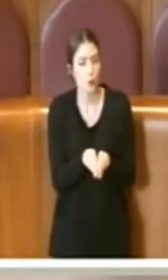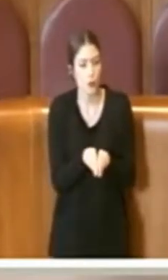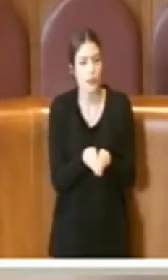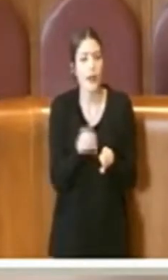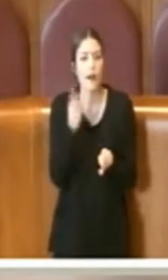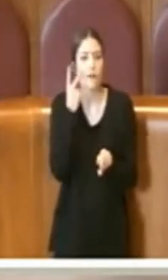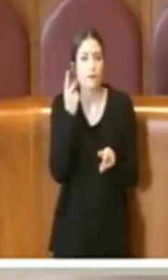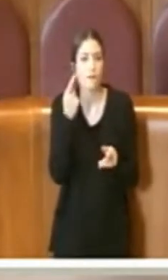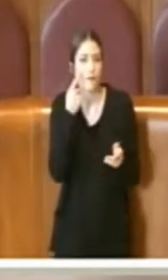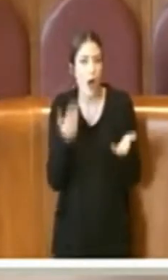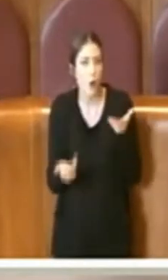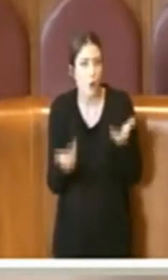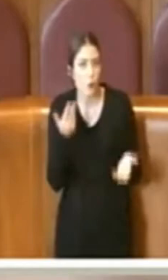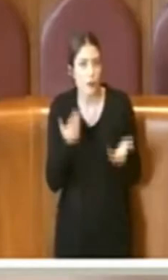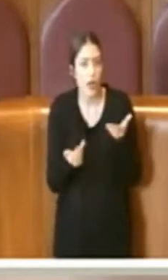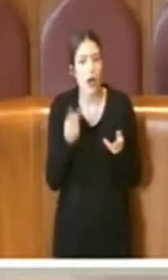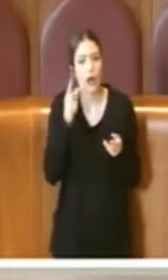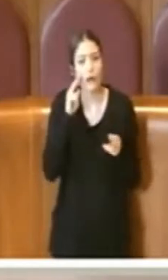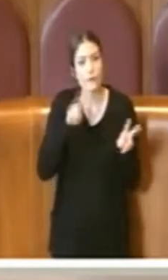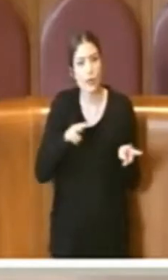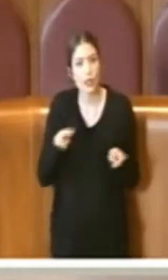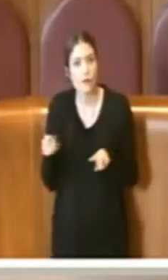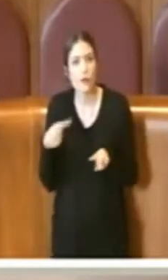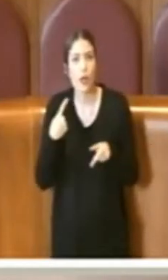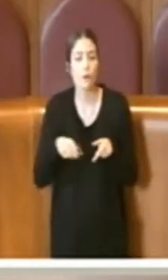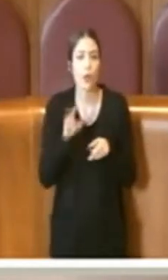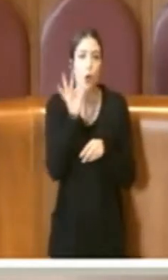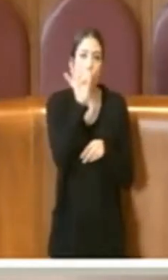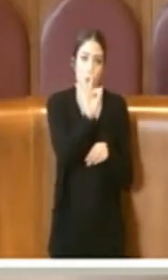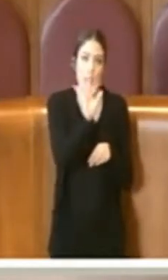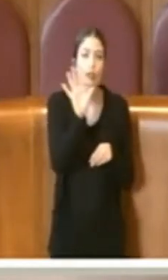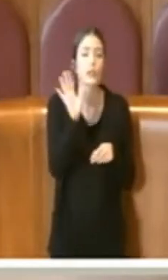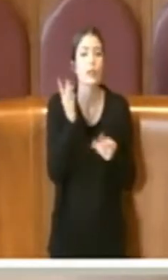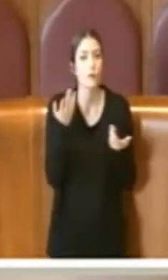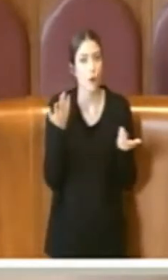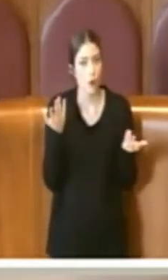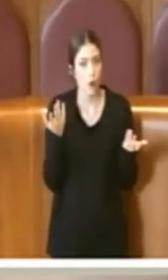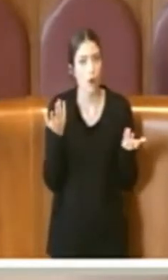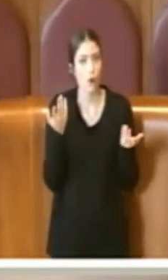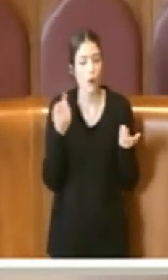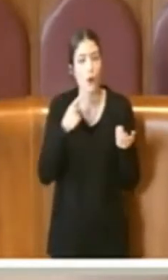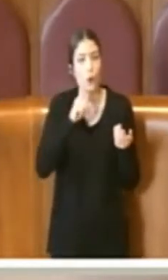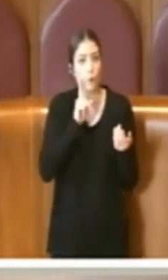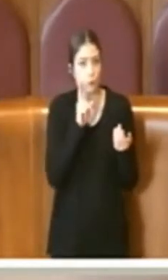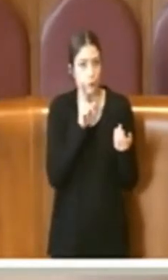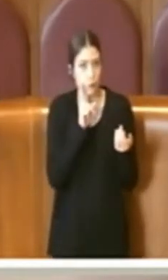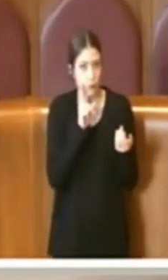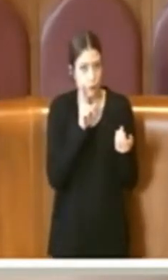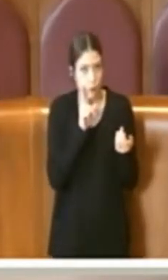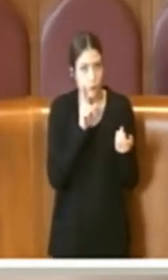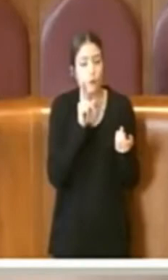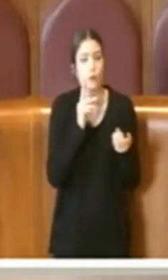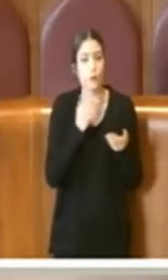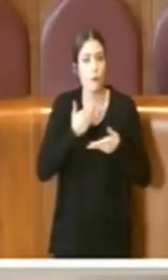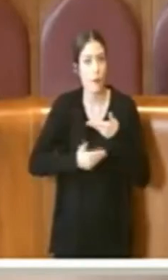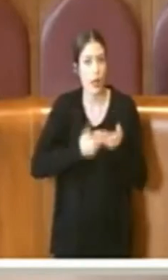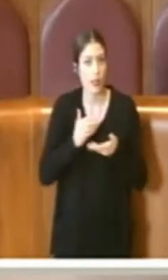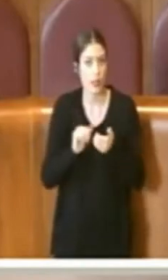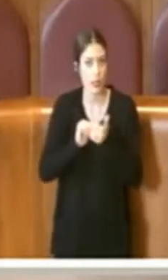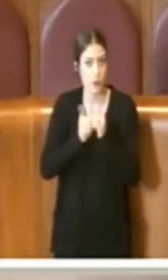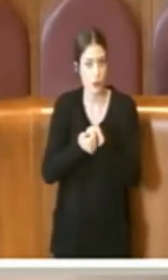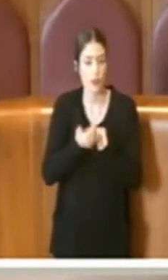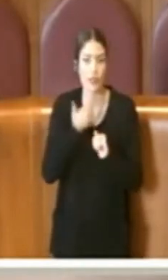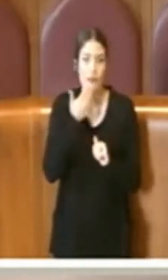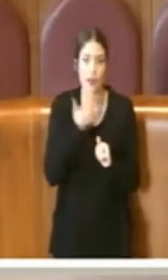affinché lo scopo preeminente degli impianti sportivi resti naturalmente quello della pratica sportiva.